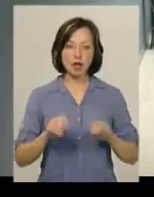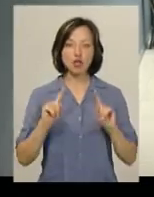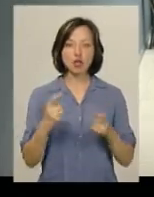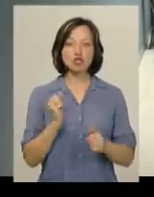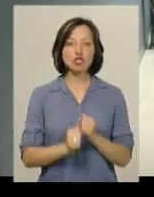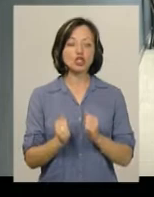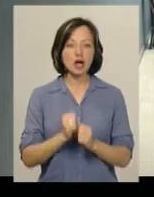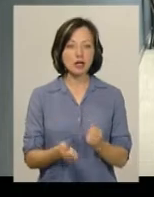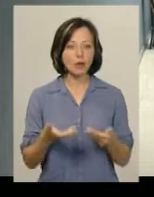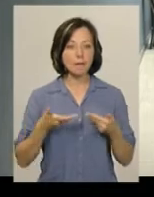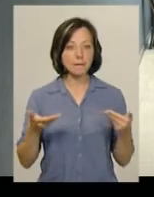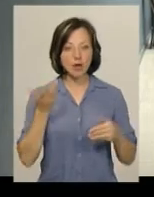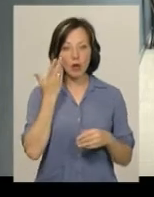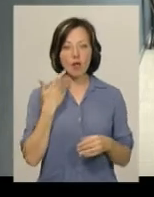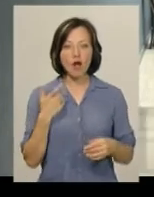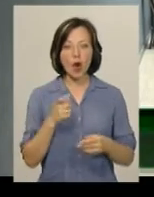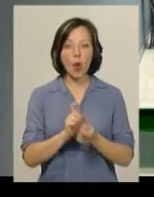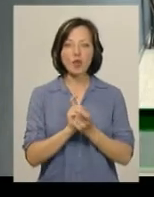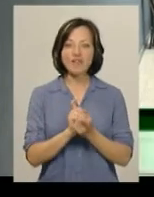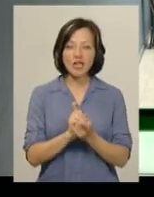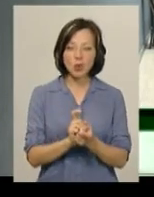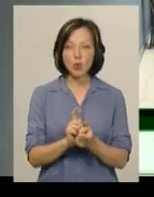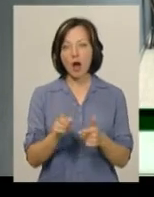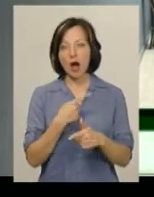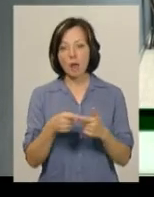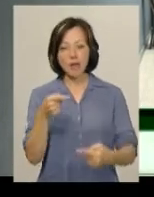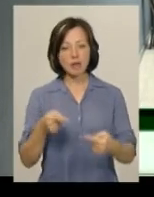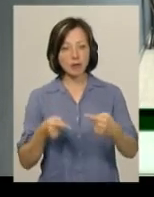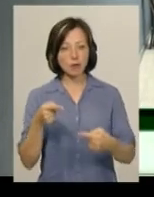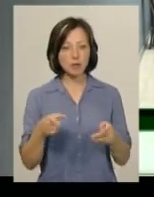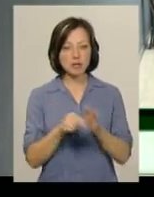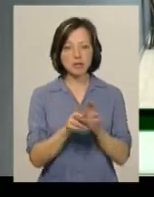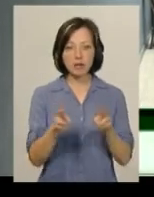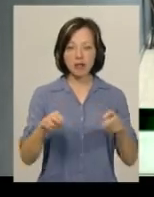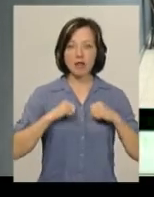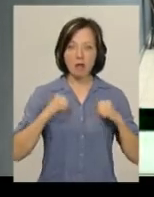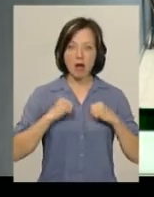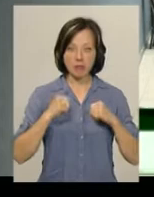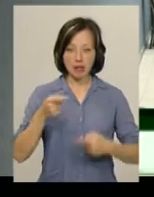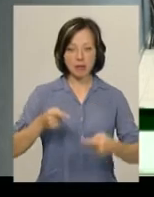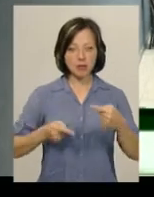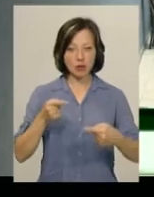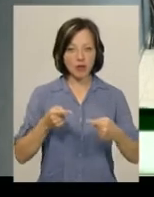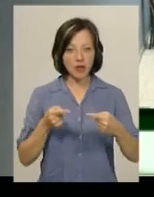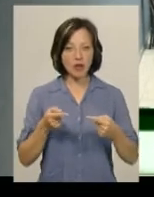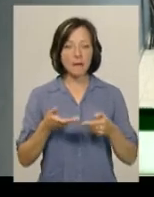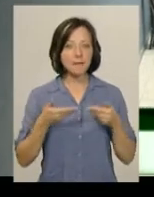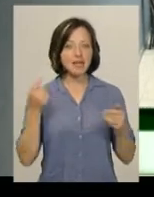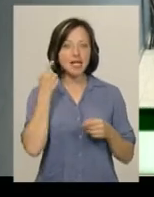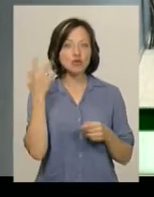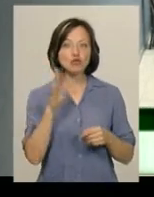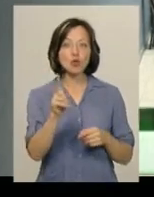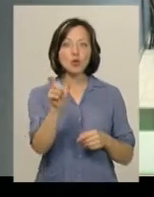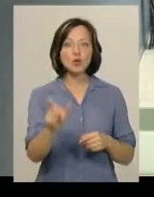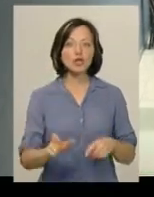часто ми, коли конфліктуємо чи дебатуємо з кимось, намагаємося дебатувати, ми не чуємо,